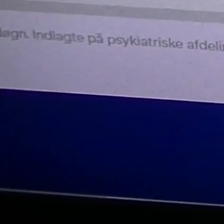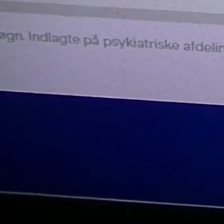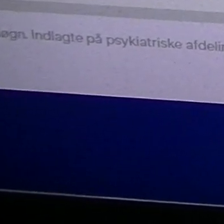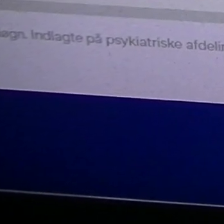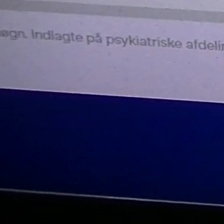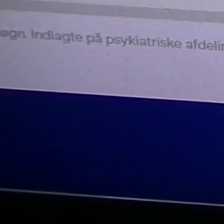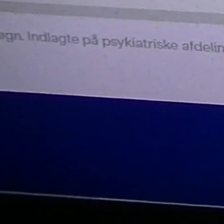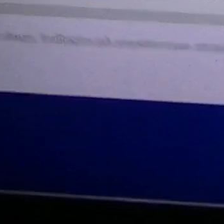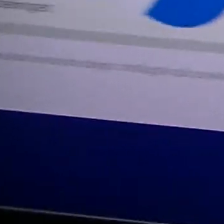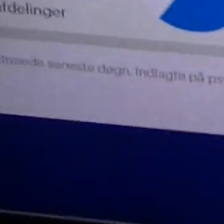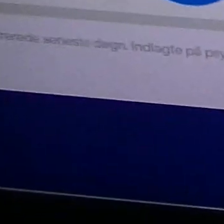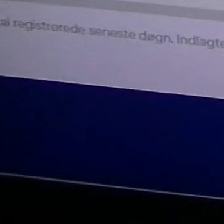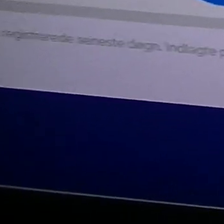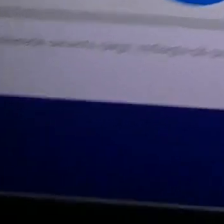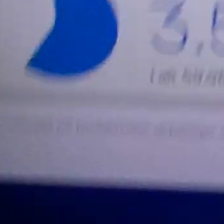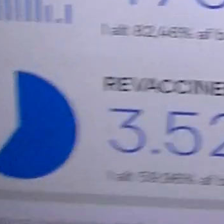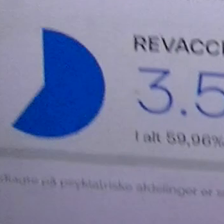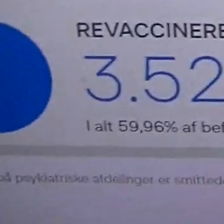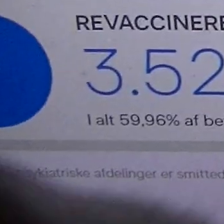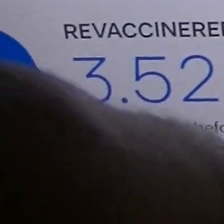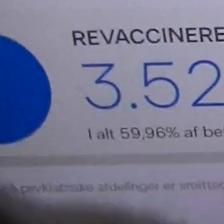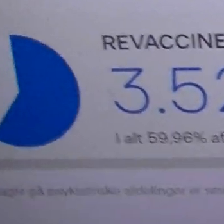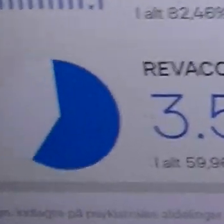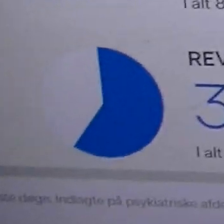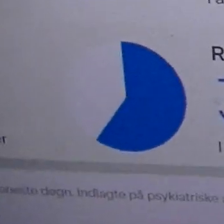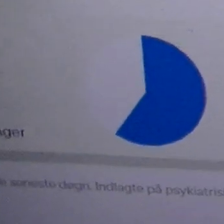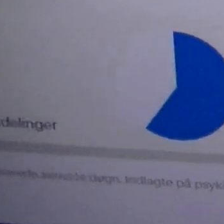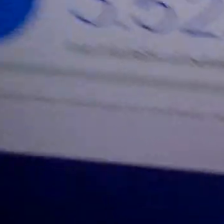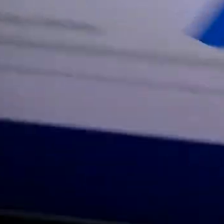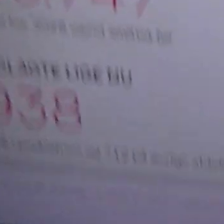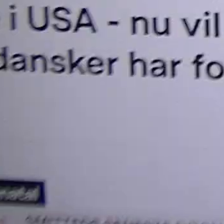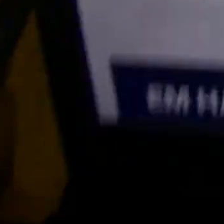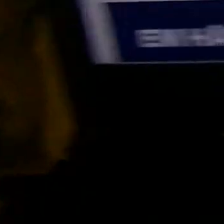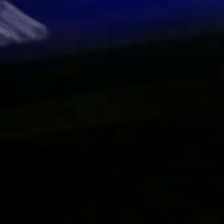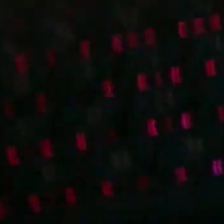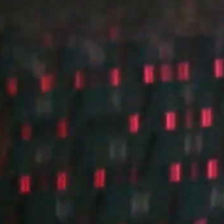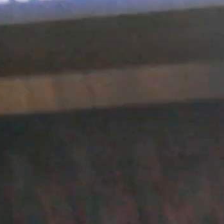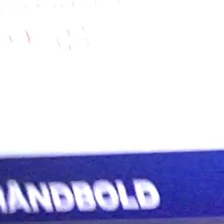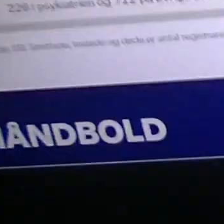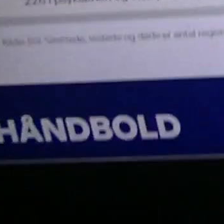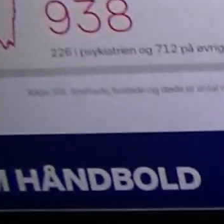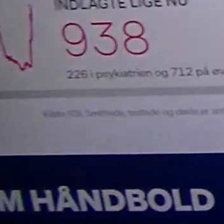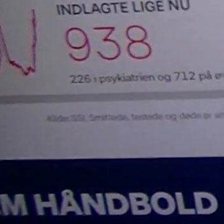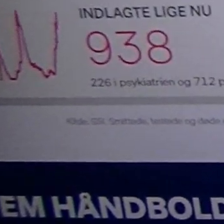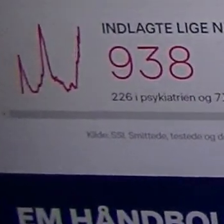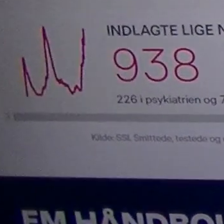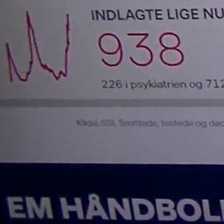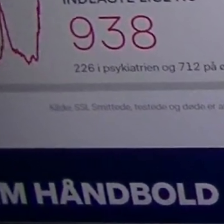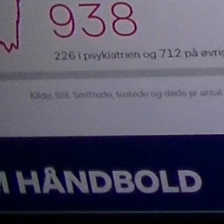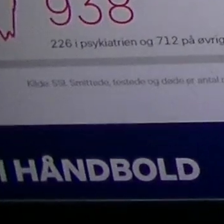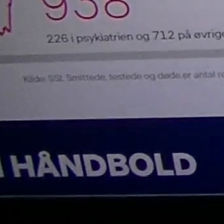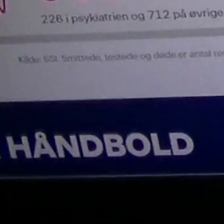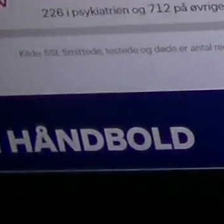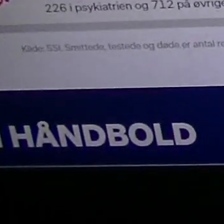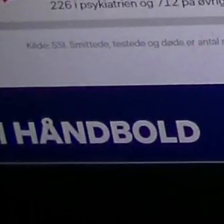Så det er jo klart, at der ikke er så mange indlagte på intensiv når de dør. Der dør 20 af dem hver dag. Så klart, så holder de jo tanden